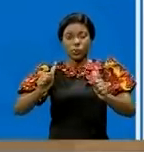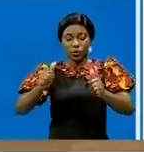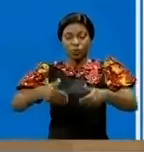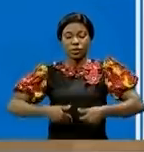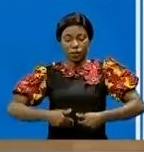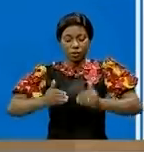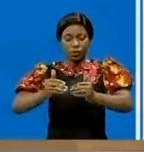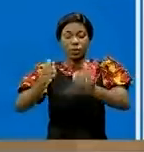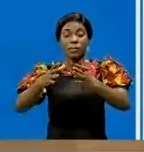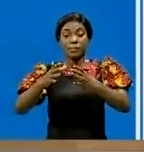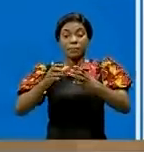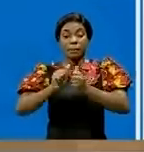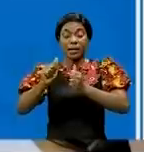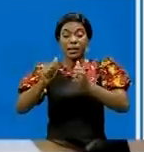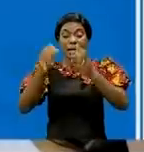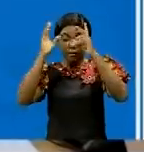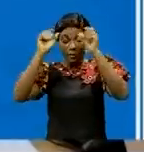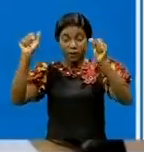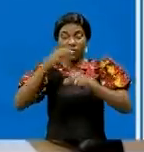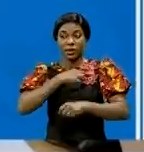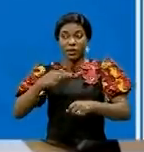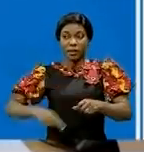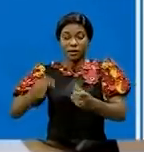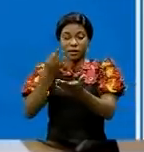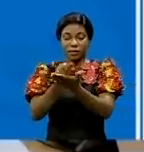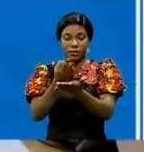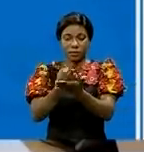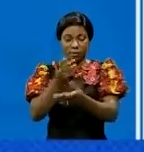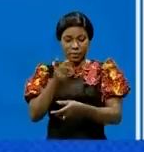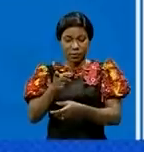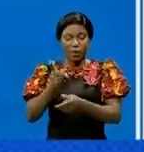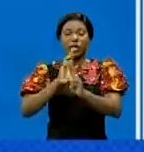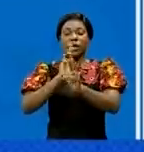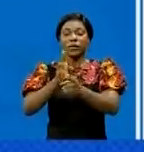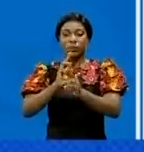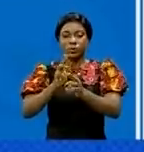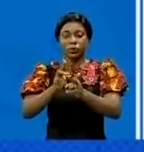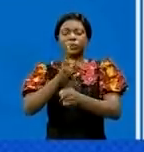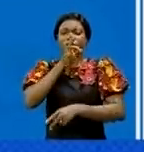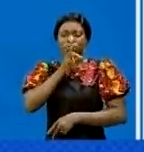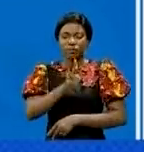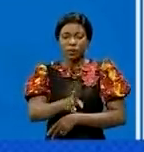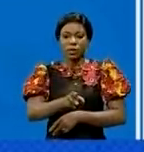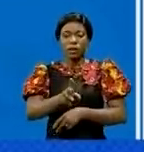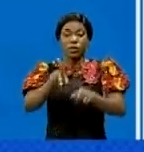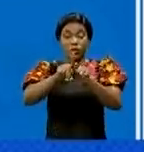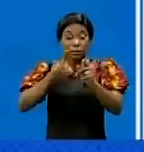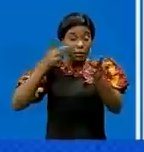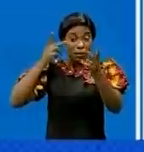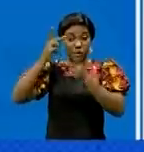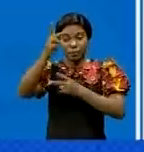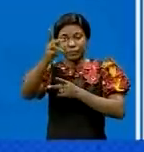République, ces fonds constituent une réponse appropriée et qui vise notamment